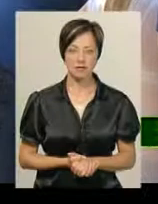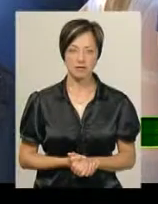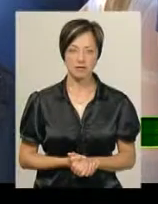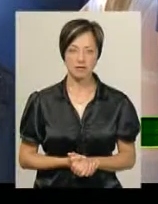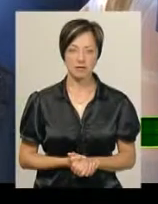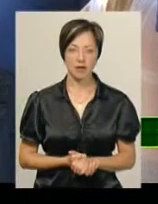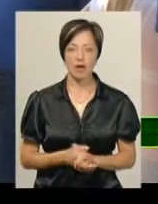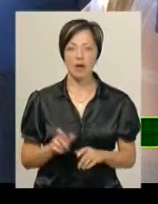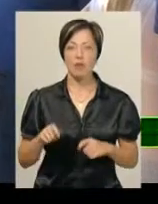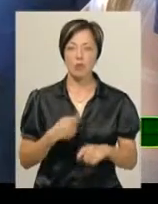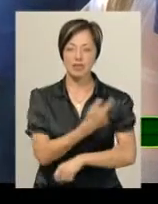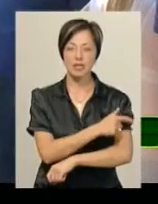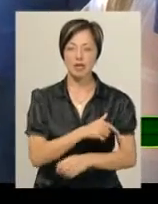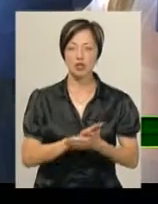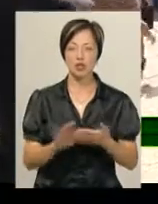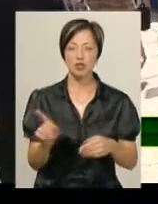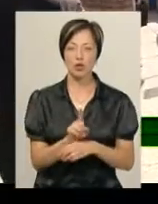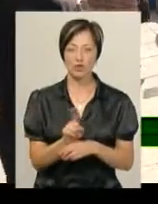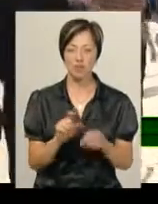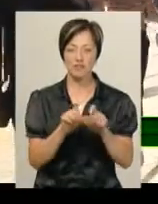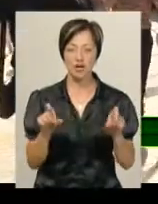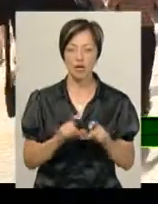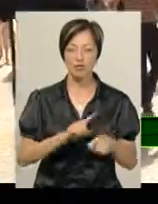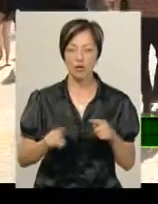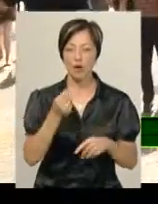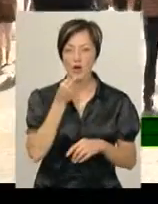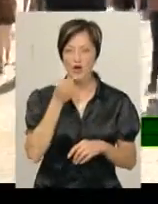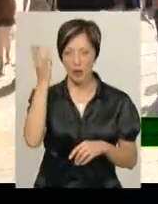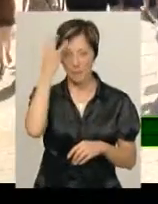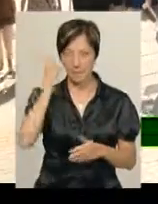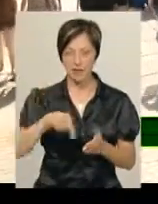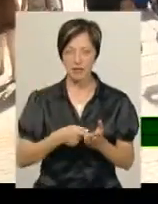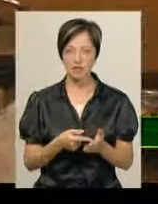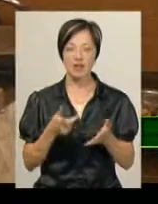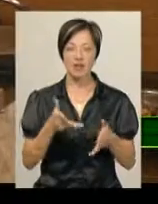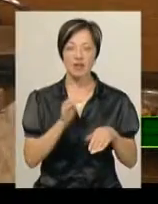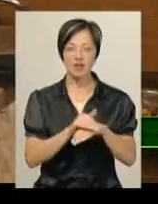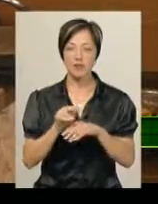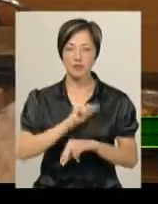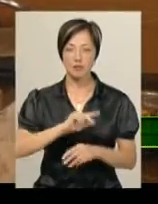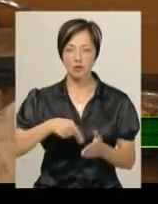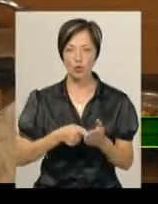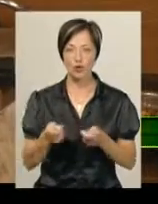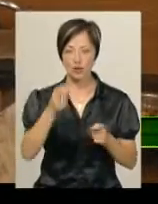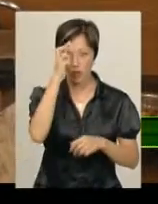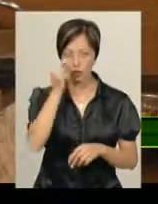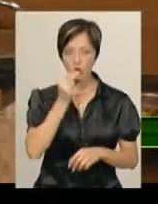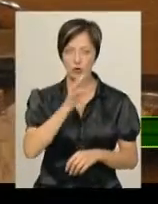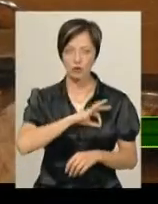Порушення санітарно-гігієнічних норм в закладах швидкого харчування Хмельницького виявили працівники міського управління